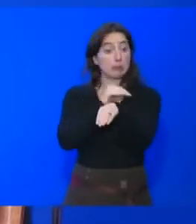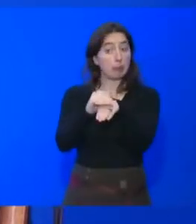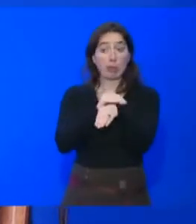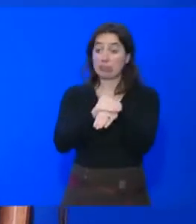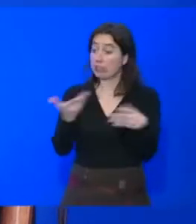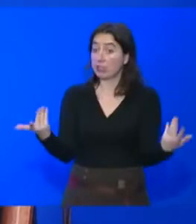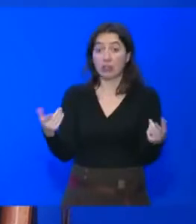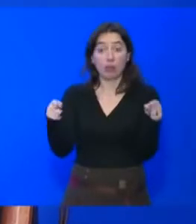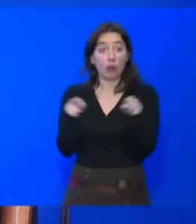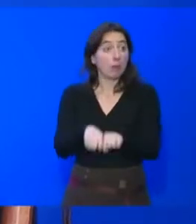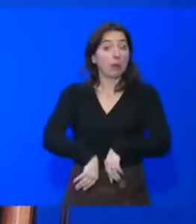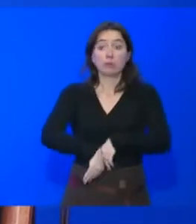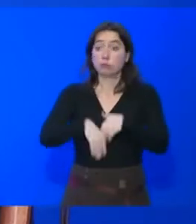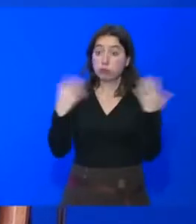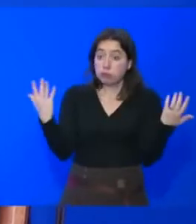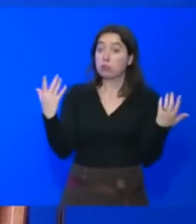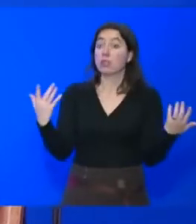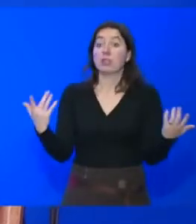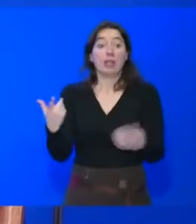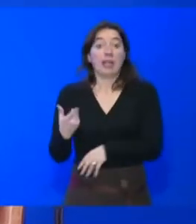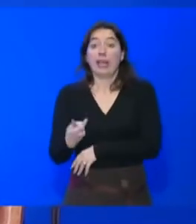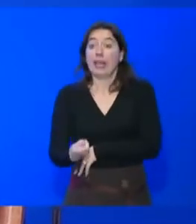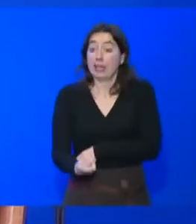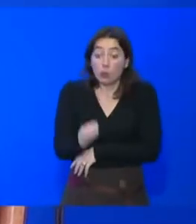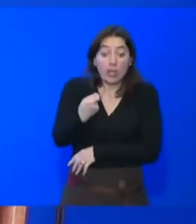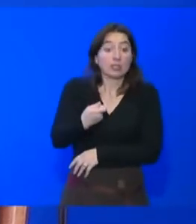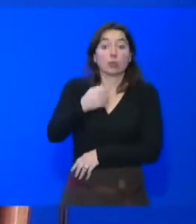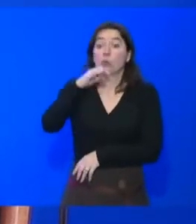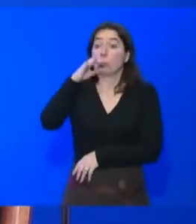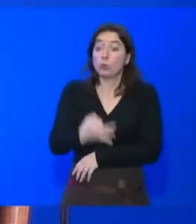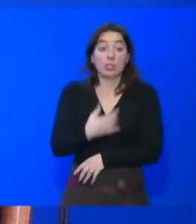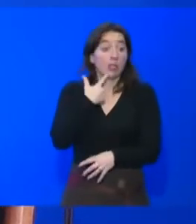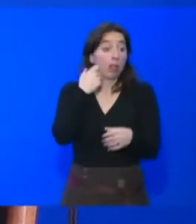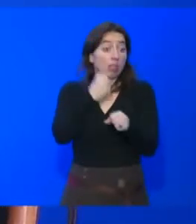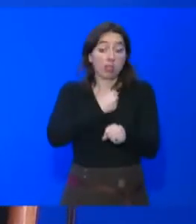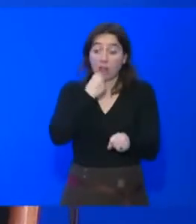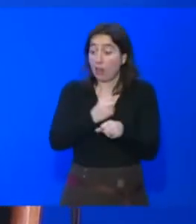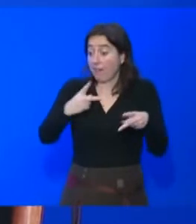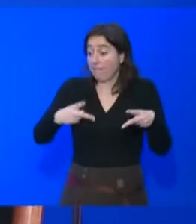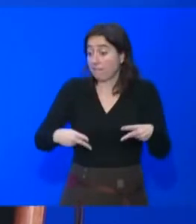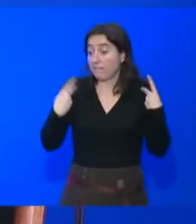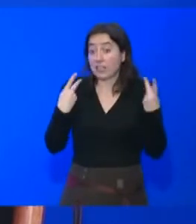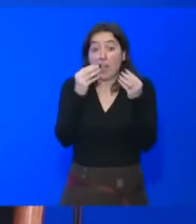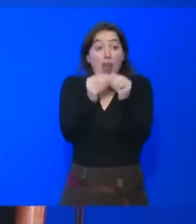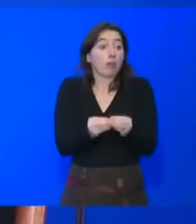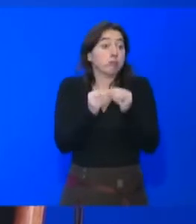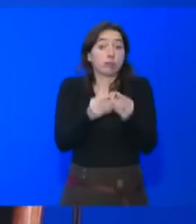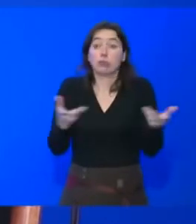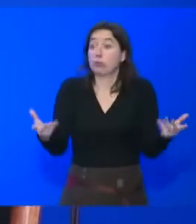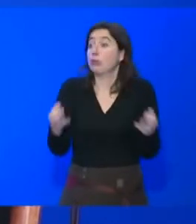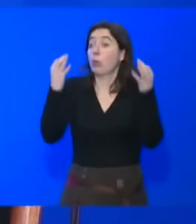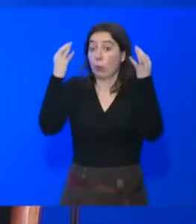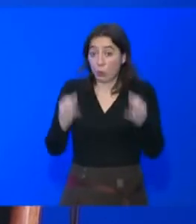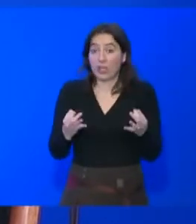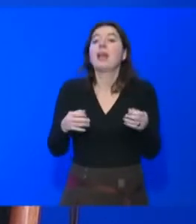À part l'éducation, nous voulons travailler, nous voulons avoir des vies sociales, sentimentales, affectives, mais nous